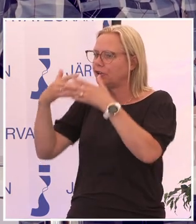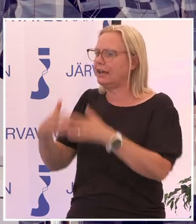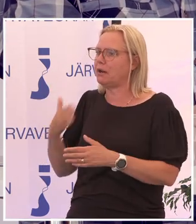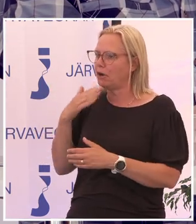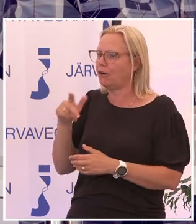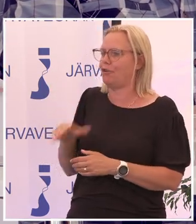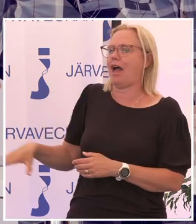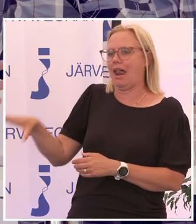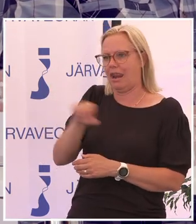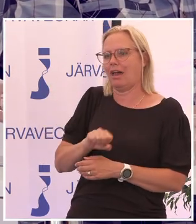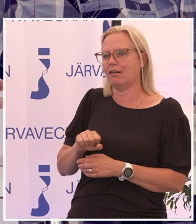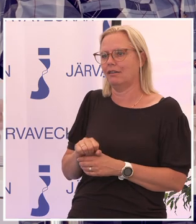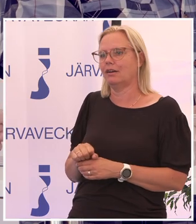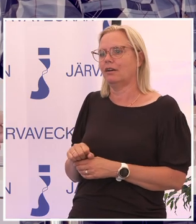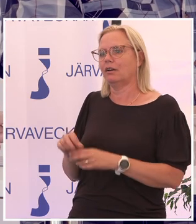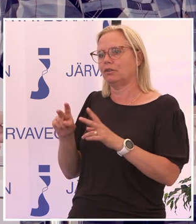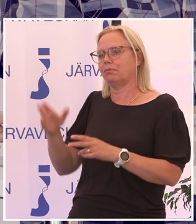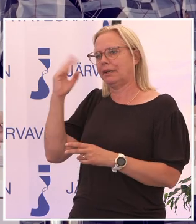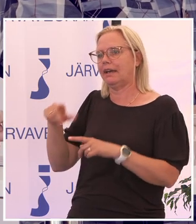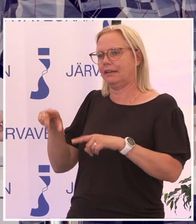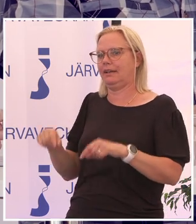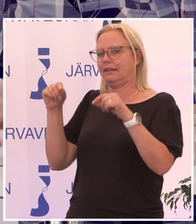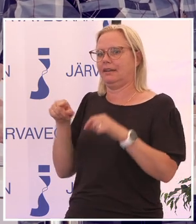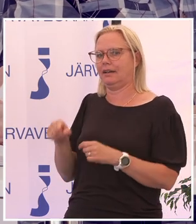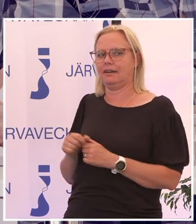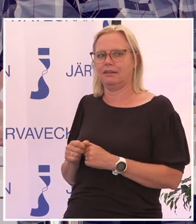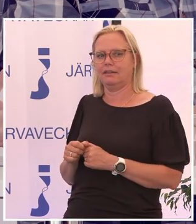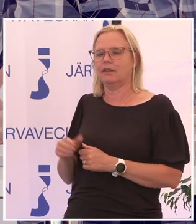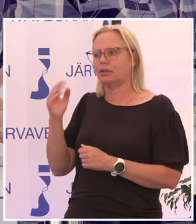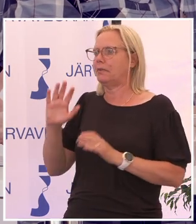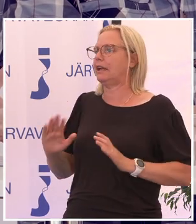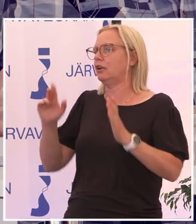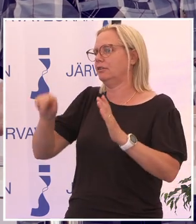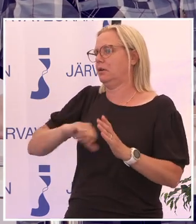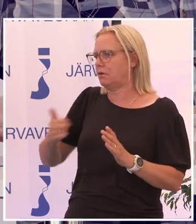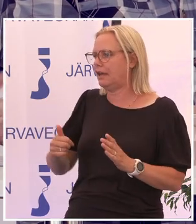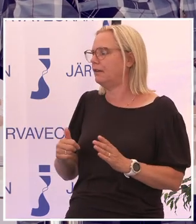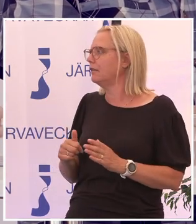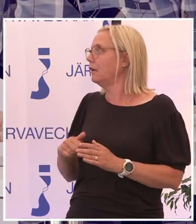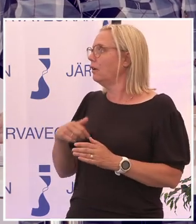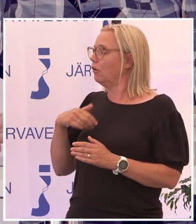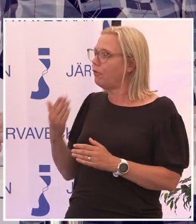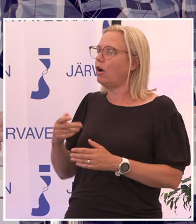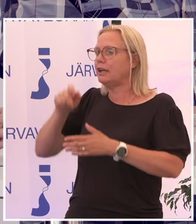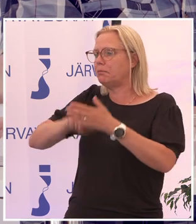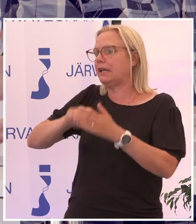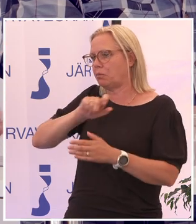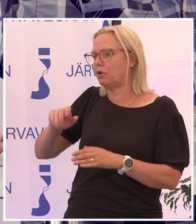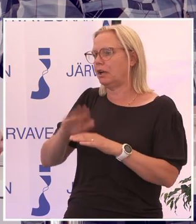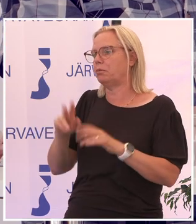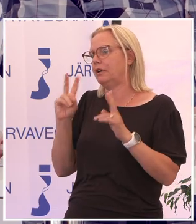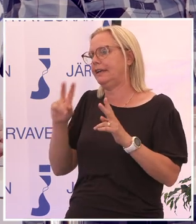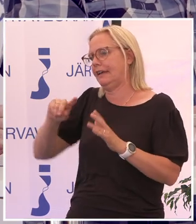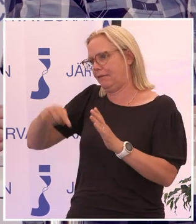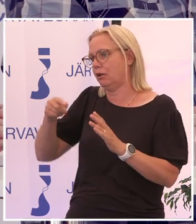massan så att vi kan hitta det här. Så att man kan klara sig själv och vara en medborgare på lika villkor